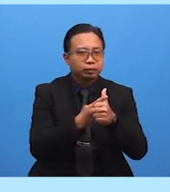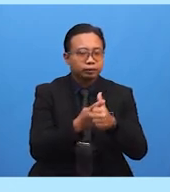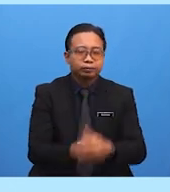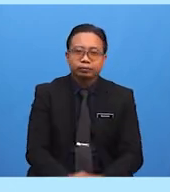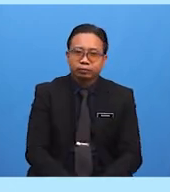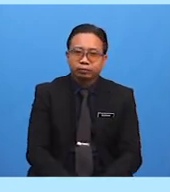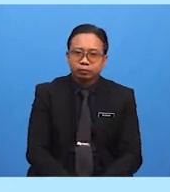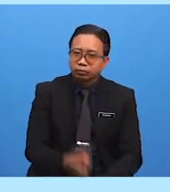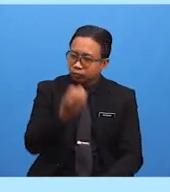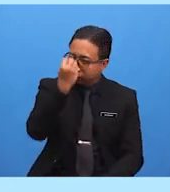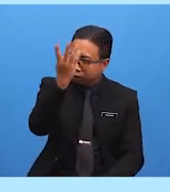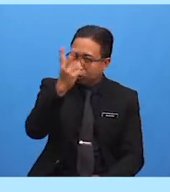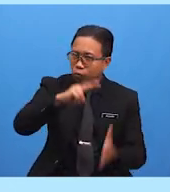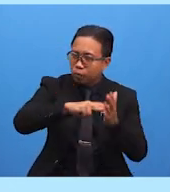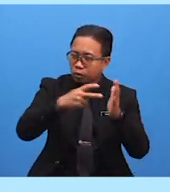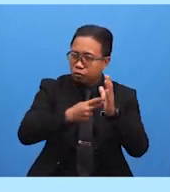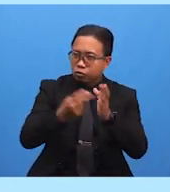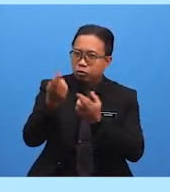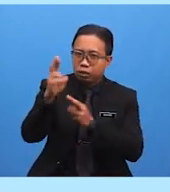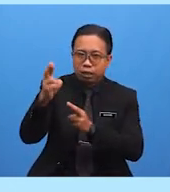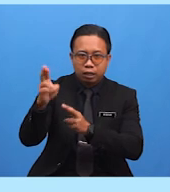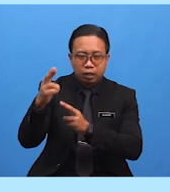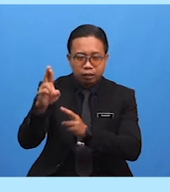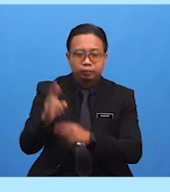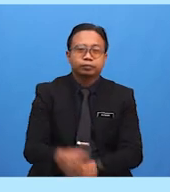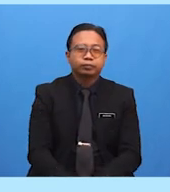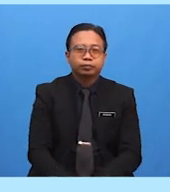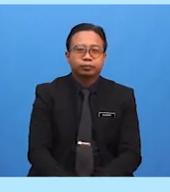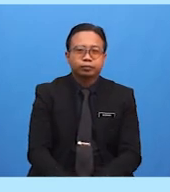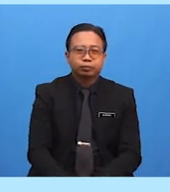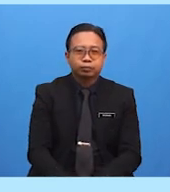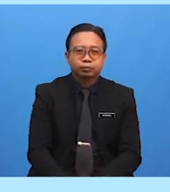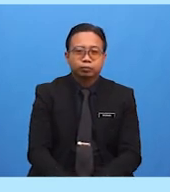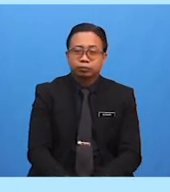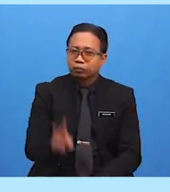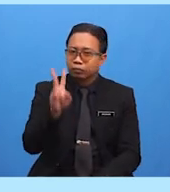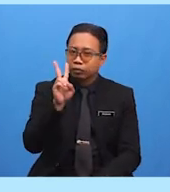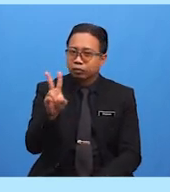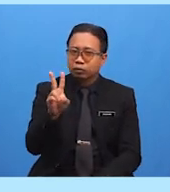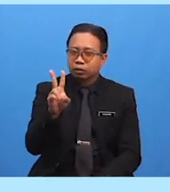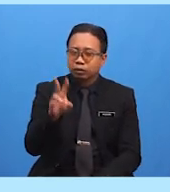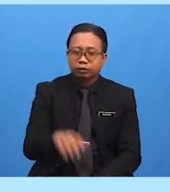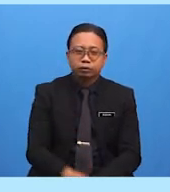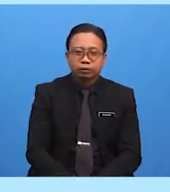menyatakan maksud Rehlah Kedua,